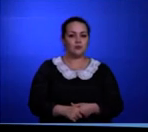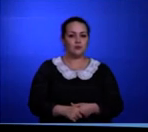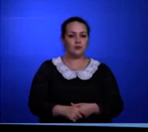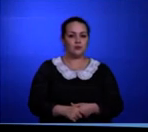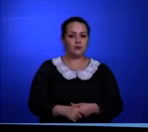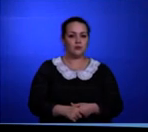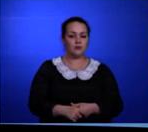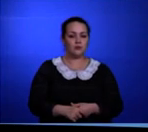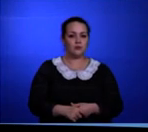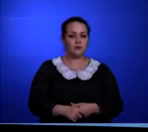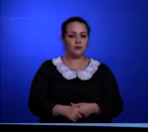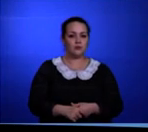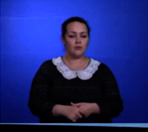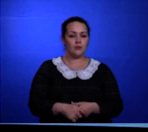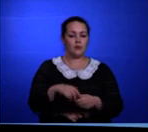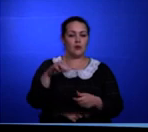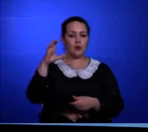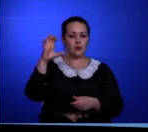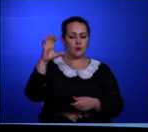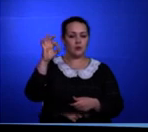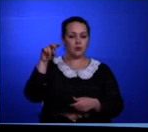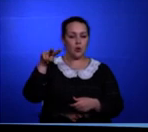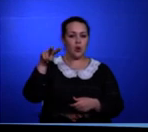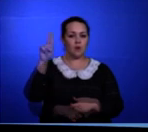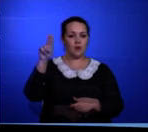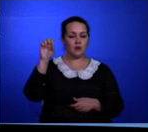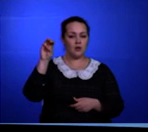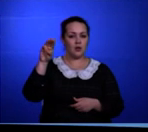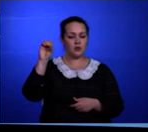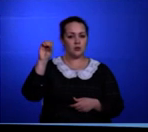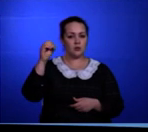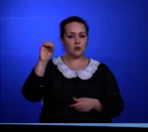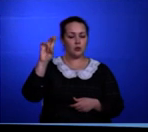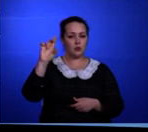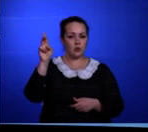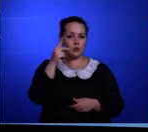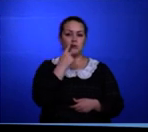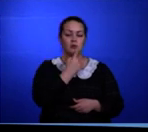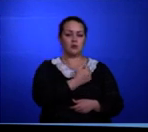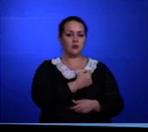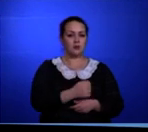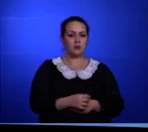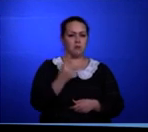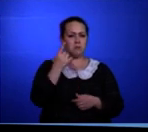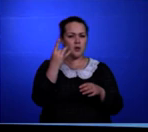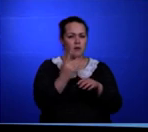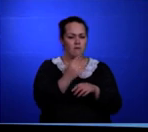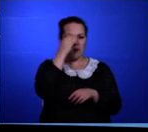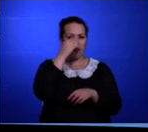Чингиза Айтматова «Салтатенок». Первый раз он увидел отца в кино.